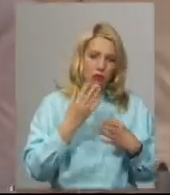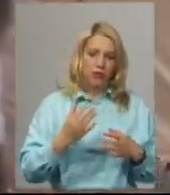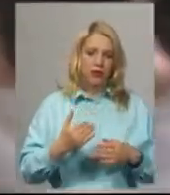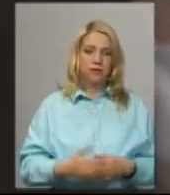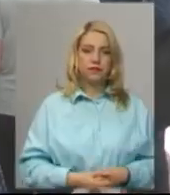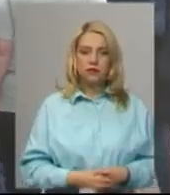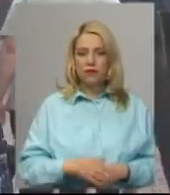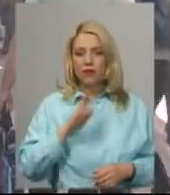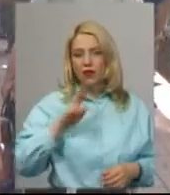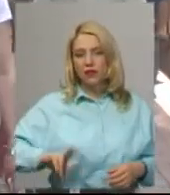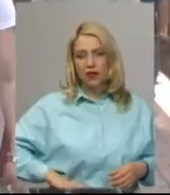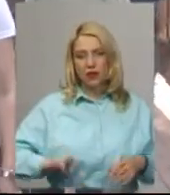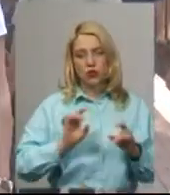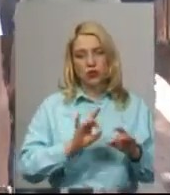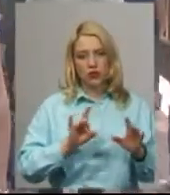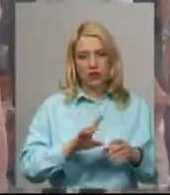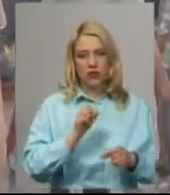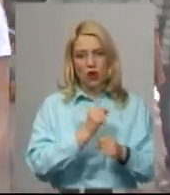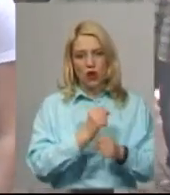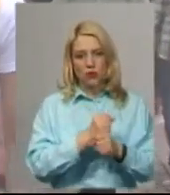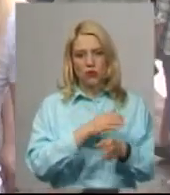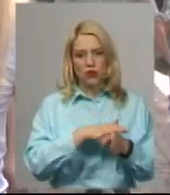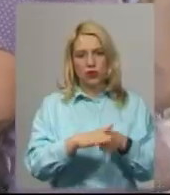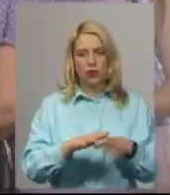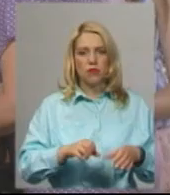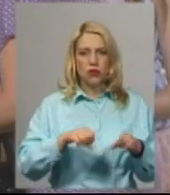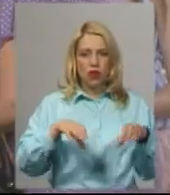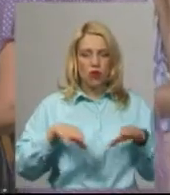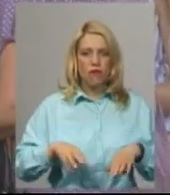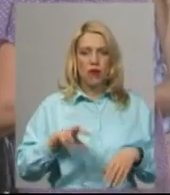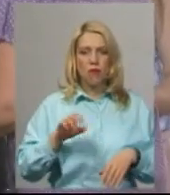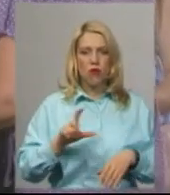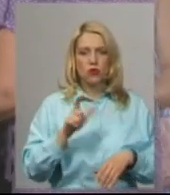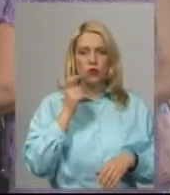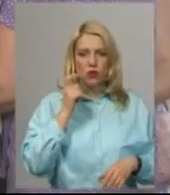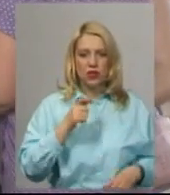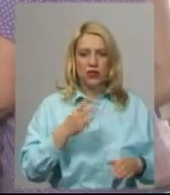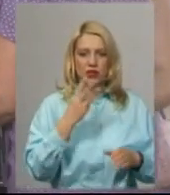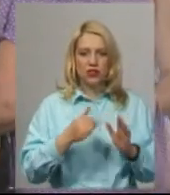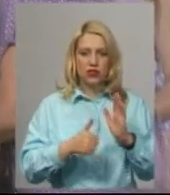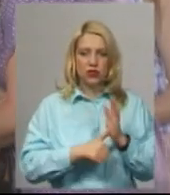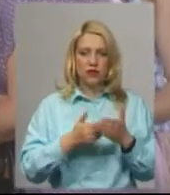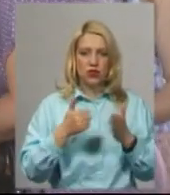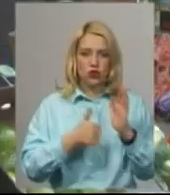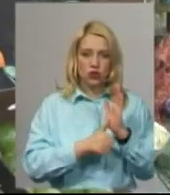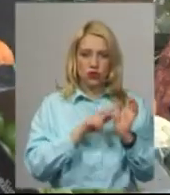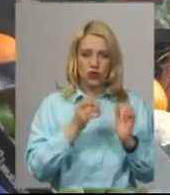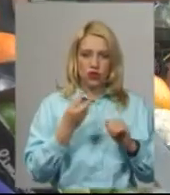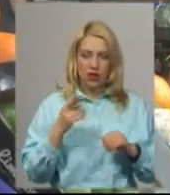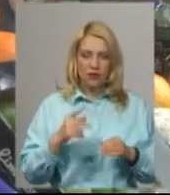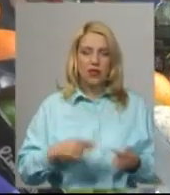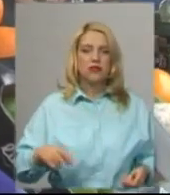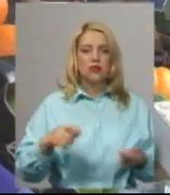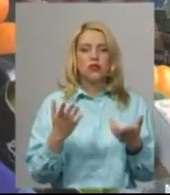ринку Наталя Ямборко каже, у роботі дотримується постанови МОЗ України номер 34 від 6 червня 2020 року. Згідно